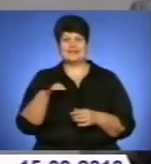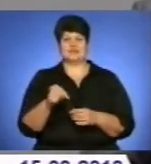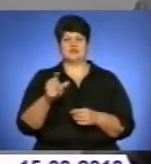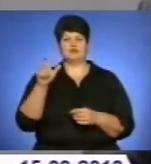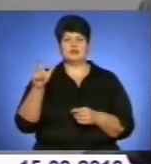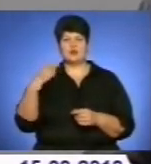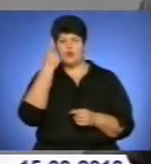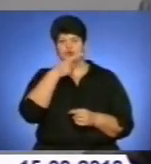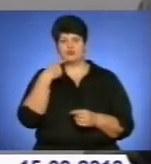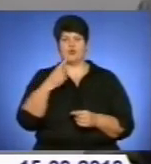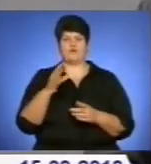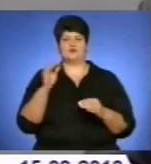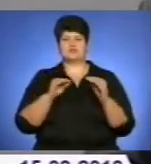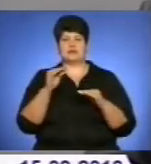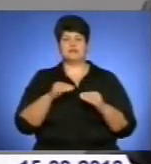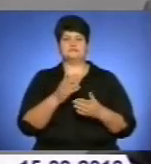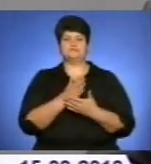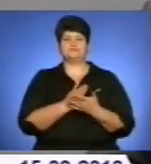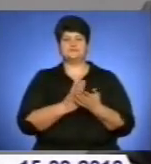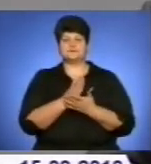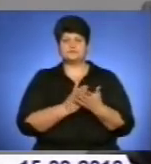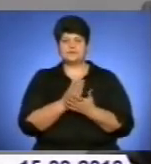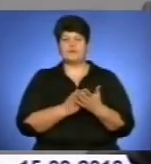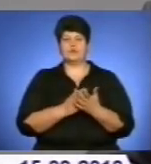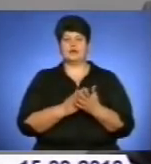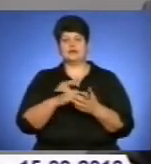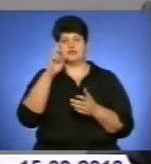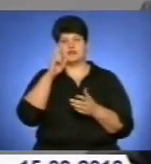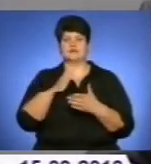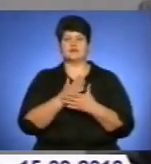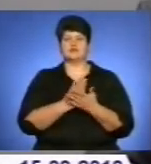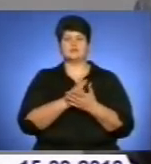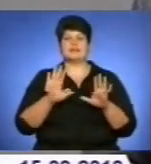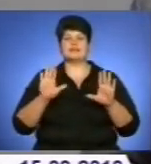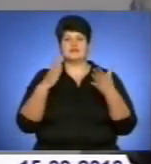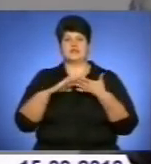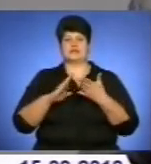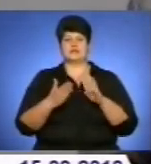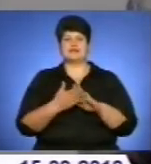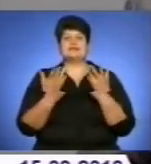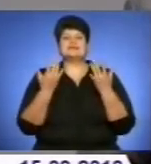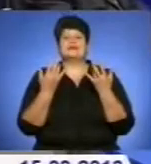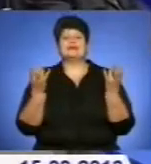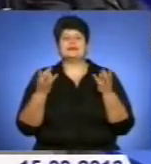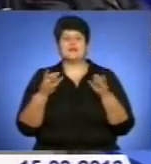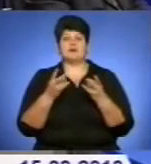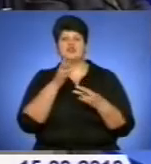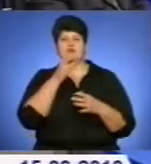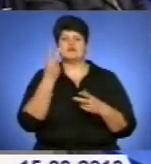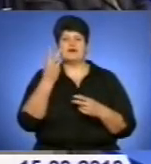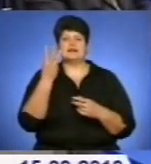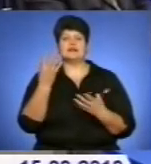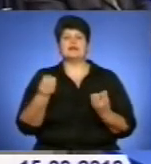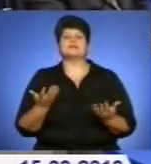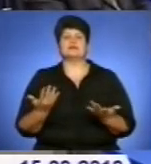треба потерпіти на дорогах, дороги будуть очищені, тому що техніка працює. Сьогодні біля 150 одиниць